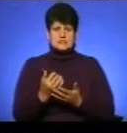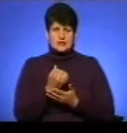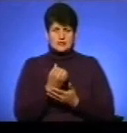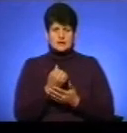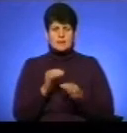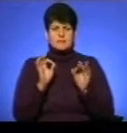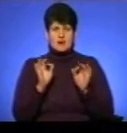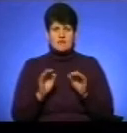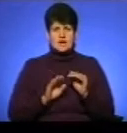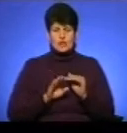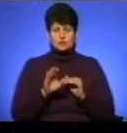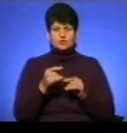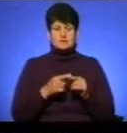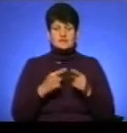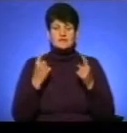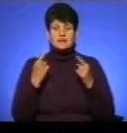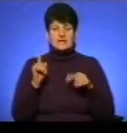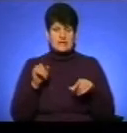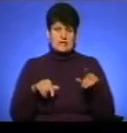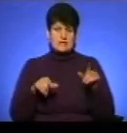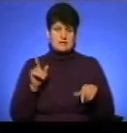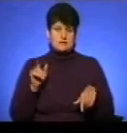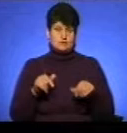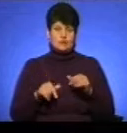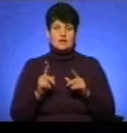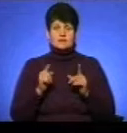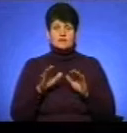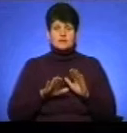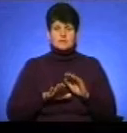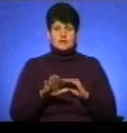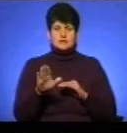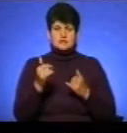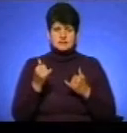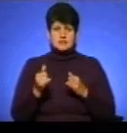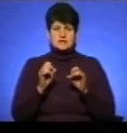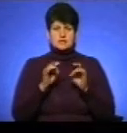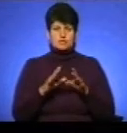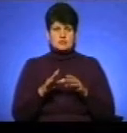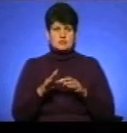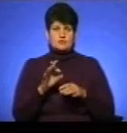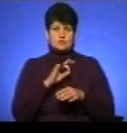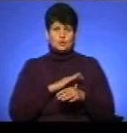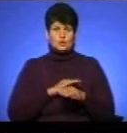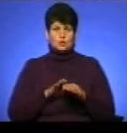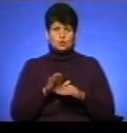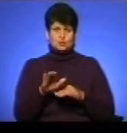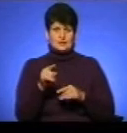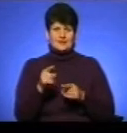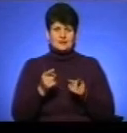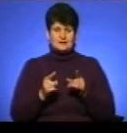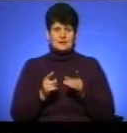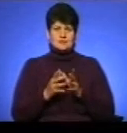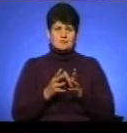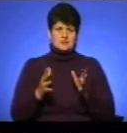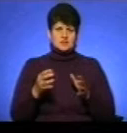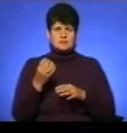правильним кутом – це величезна рідкість. Навіть ті пандуси, які зараз вводяться в експлуатацію, кут їх насправді не менше